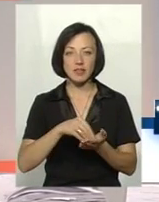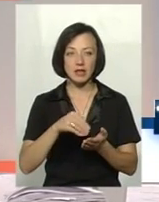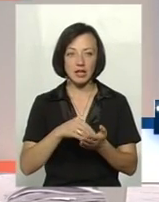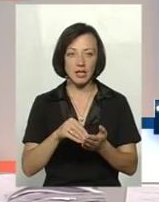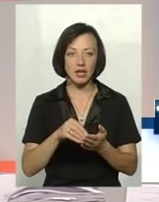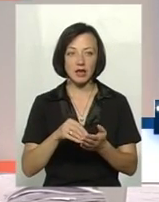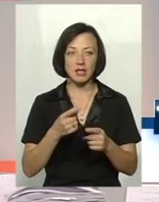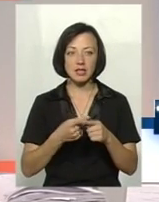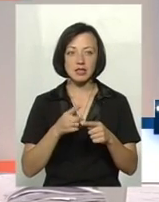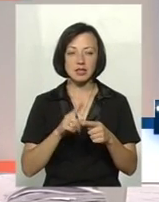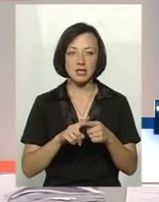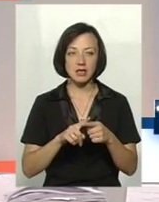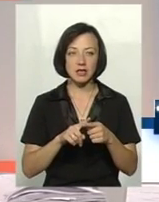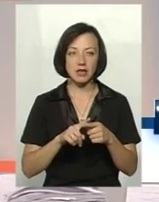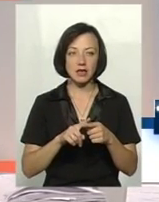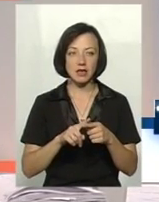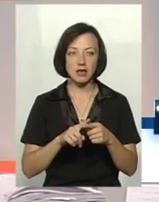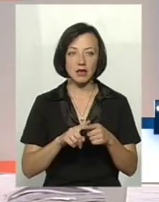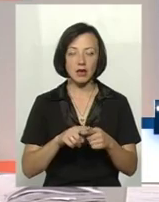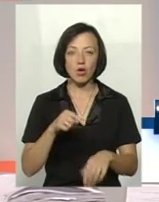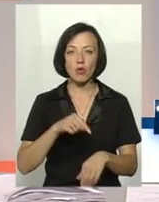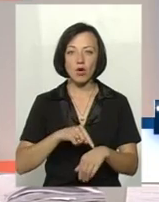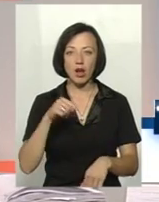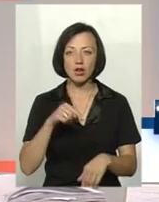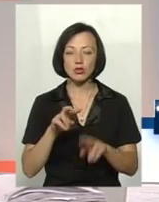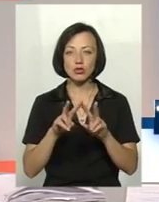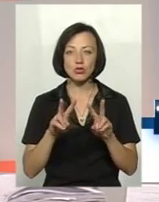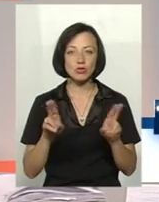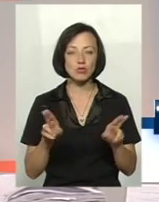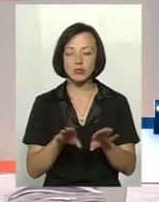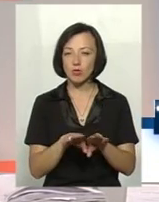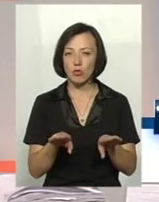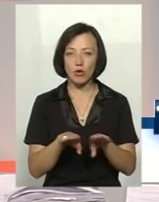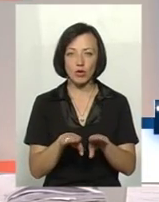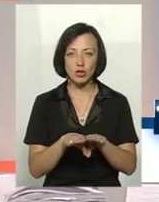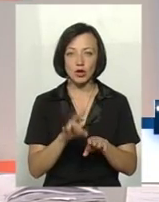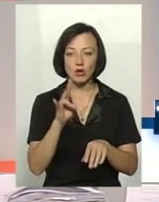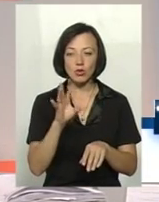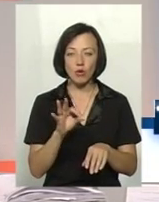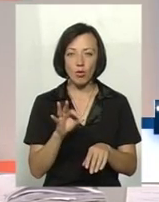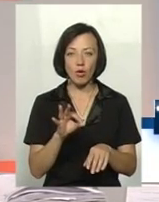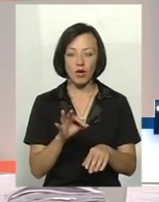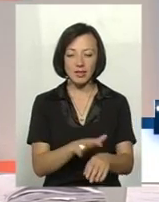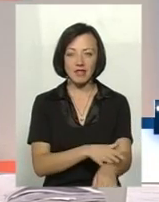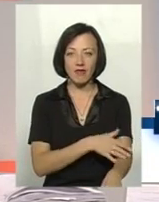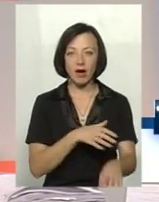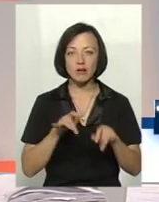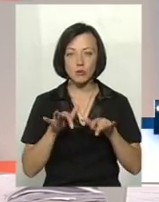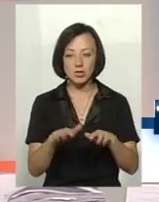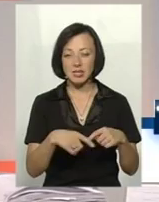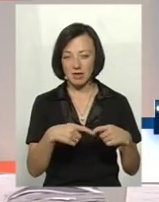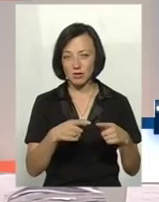ставиться класична чума свиней, тому що ураження дуже подібні, тривалість процесу при